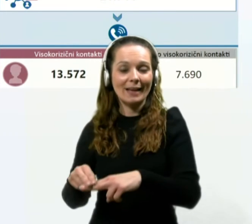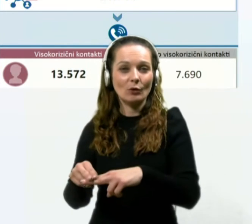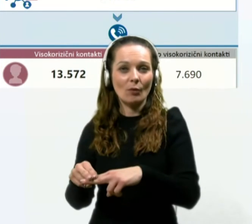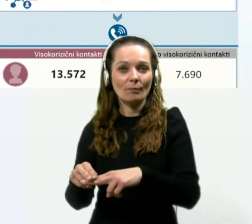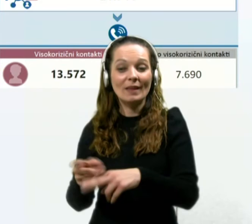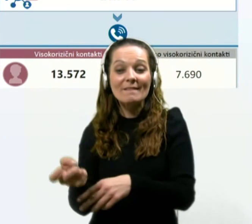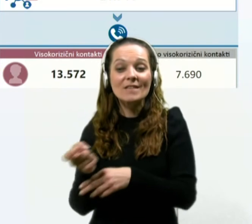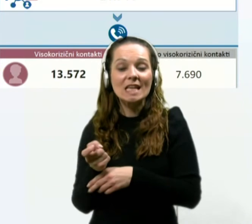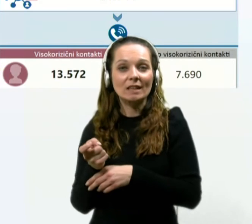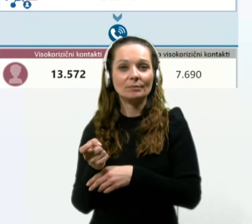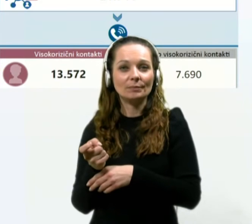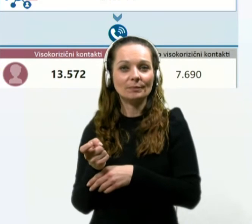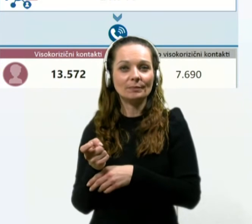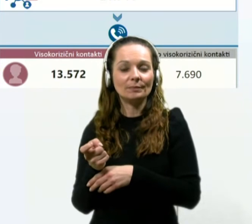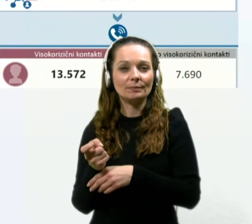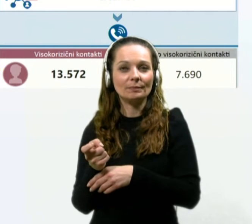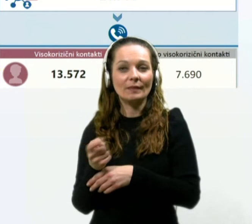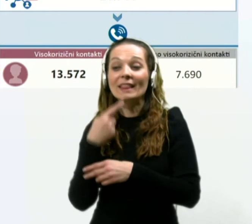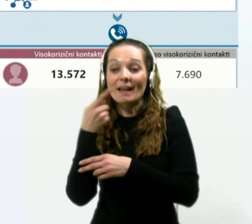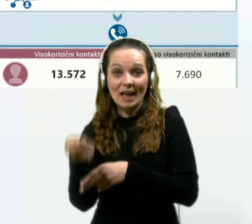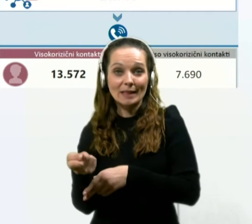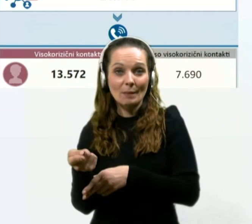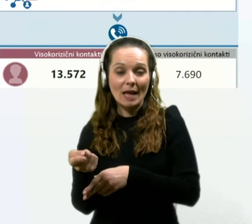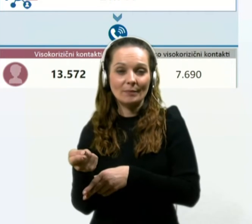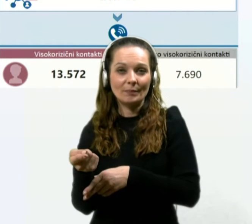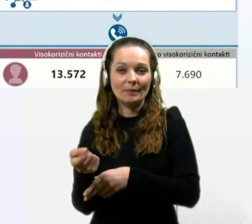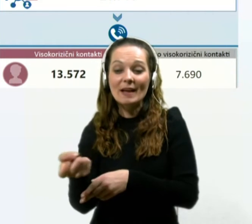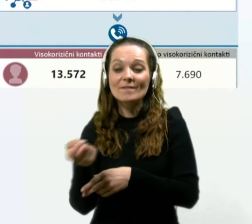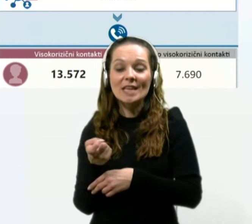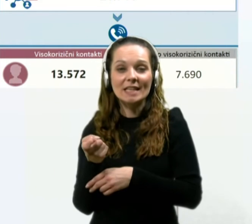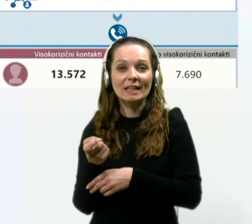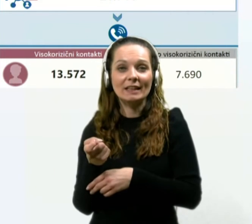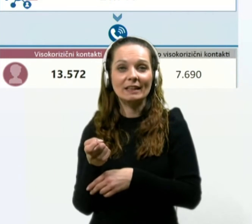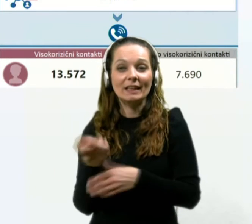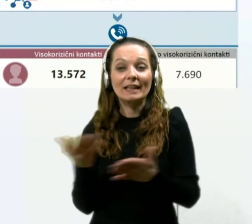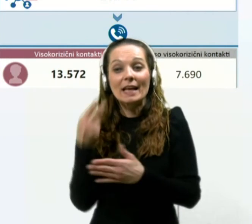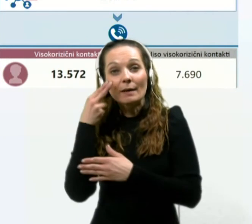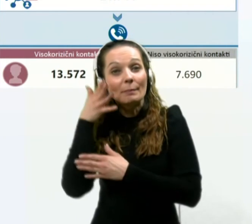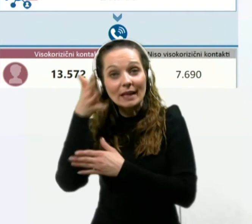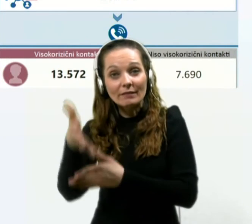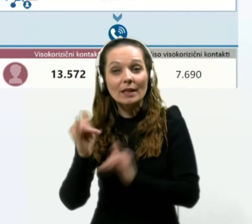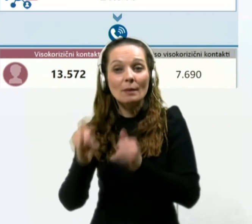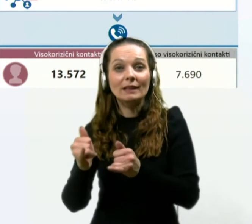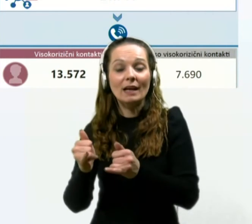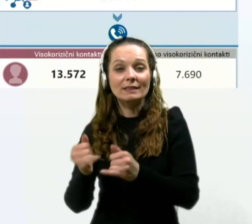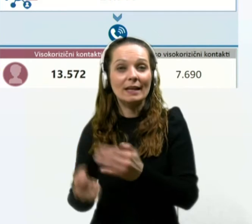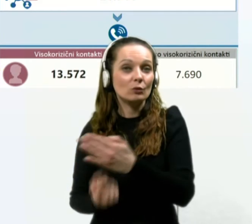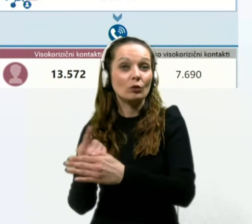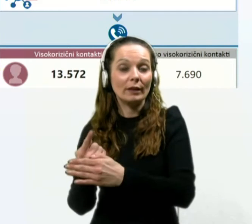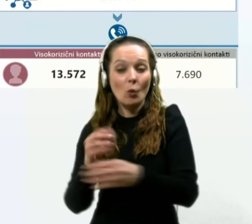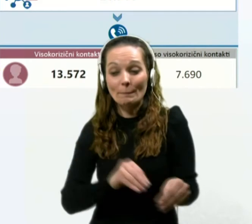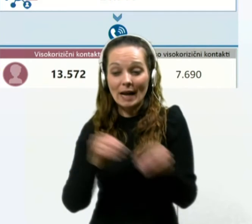vir navedbe in vir, kjer predvidevamo, da je do prenosa prišlo.